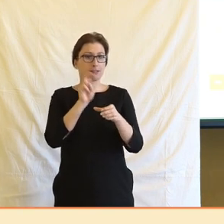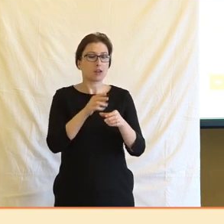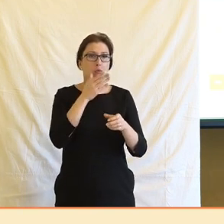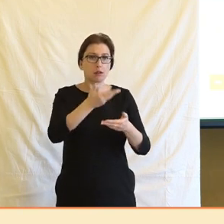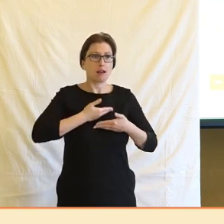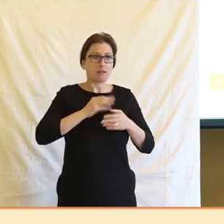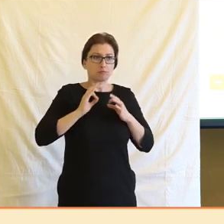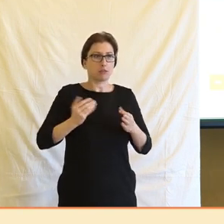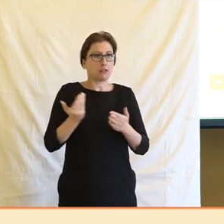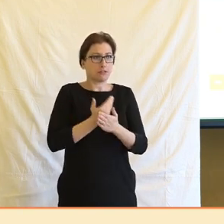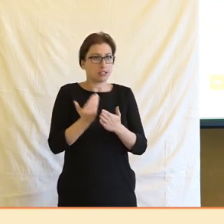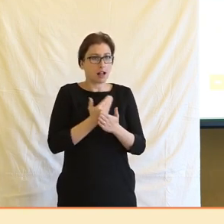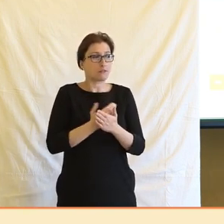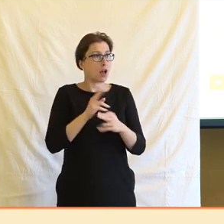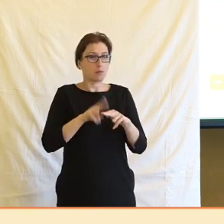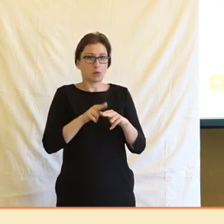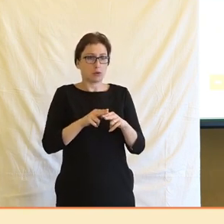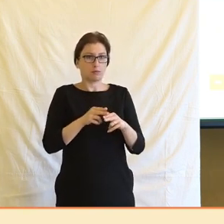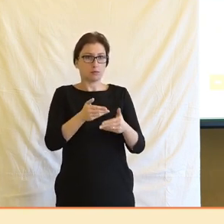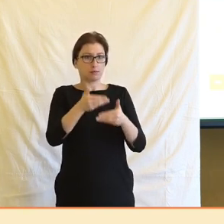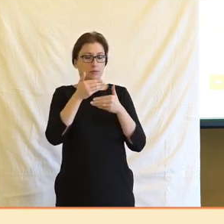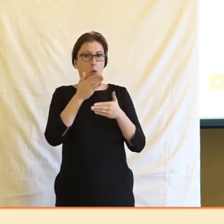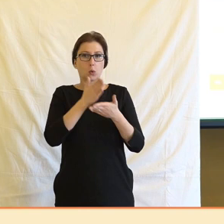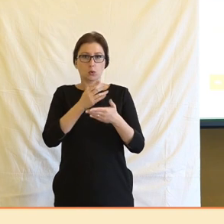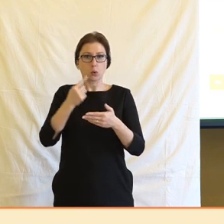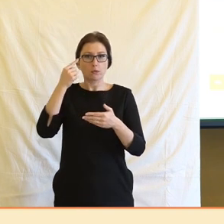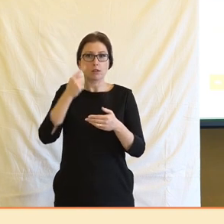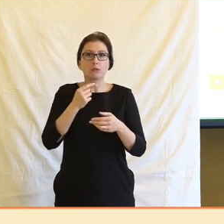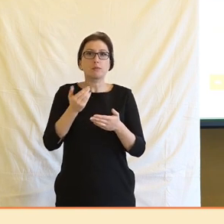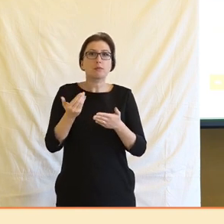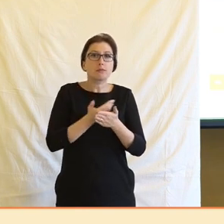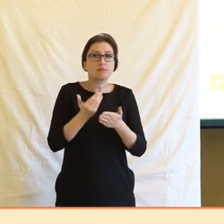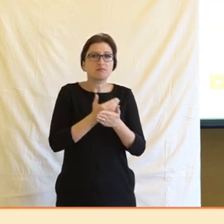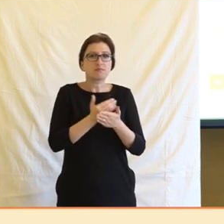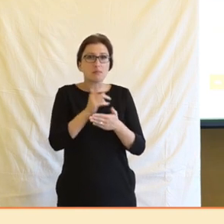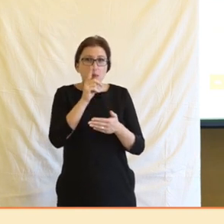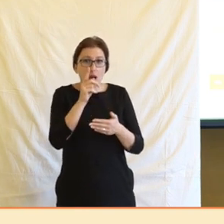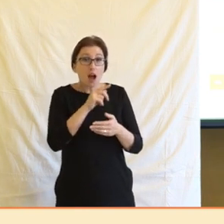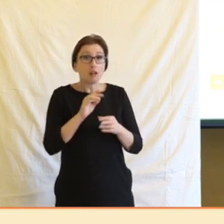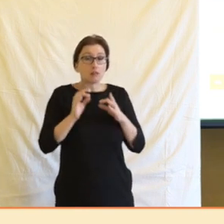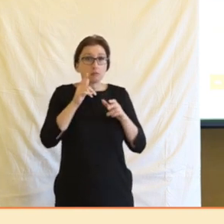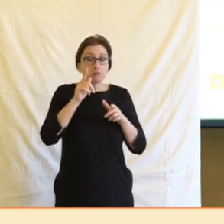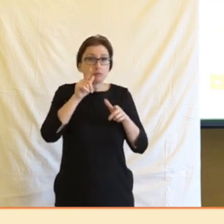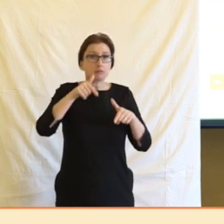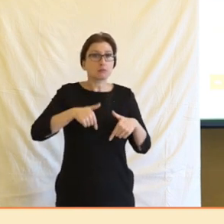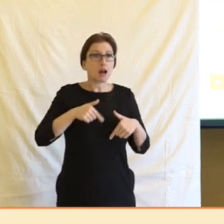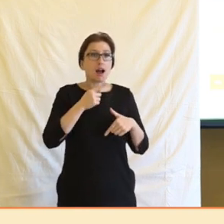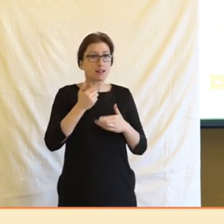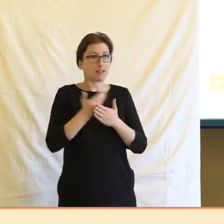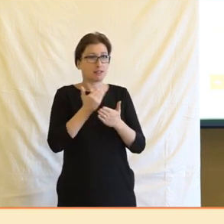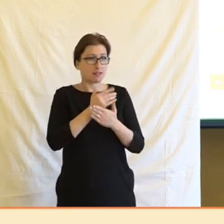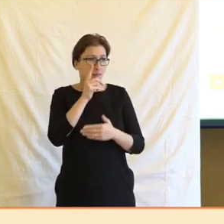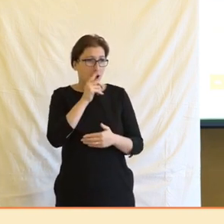bude dobře živit a ten náraz prostě v nějaké chvíli je docela veliký, když zjistíme, že takto sofistikované profese prostě až tak dobře neživí.